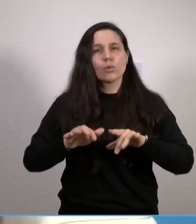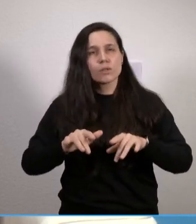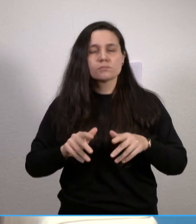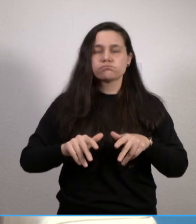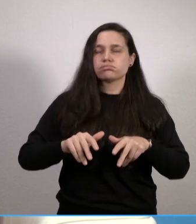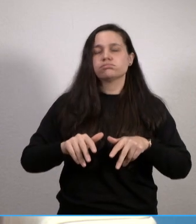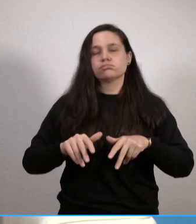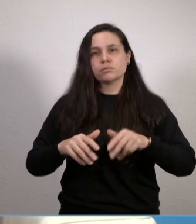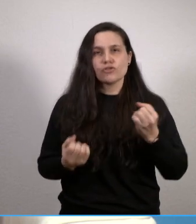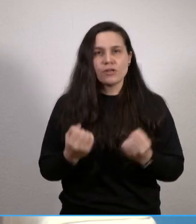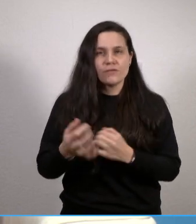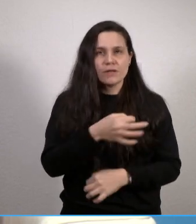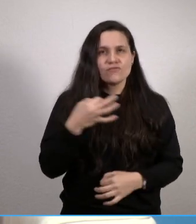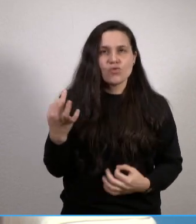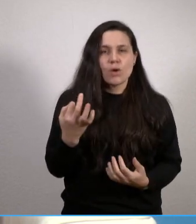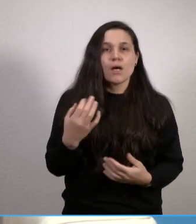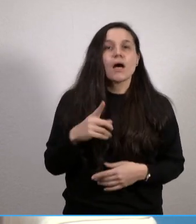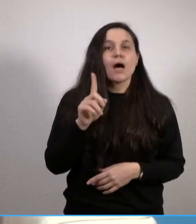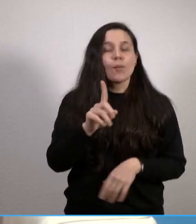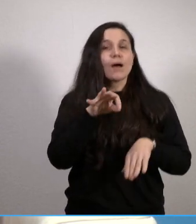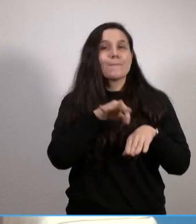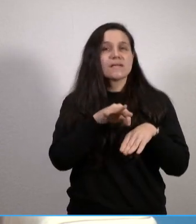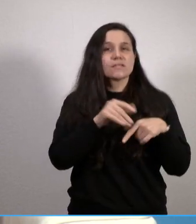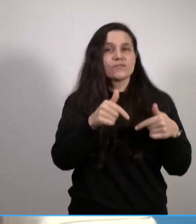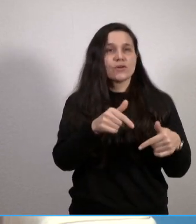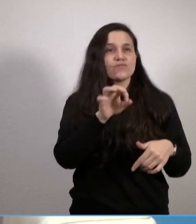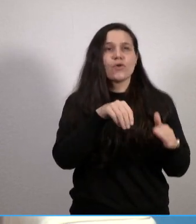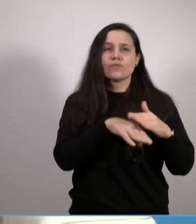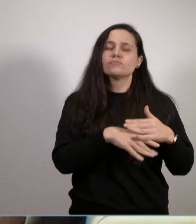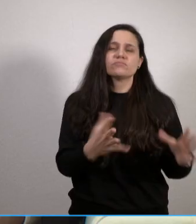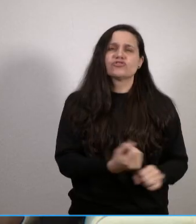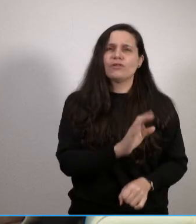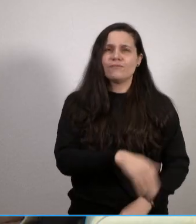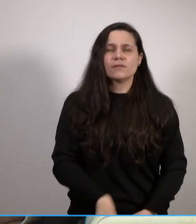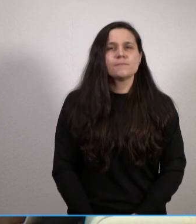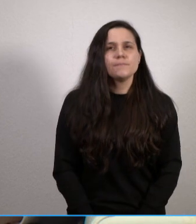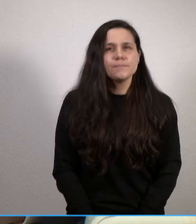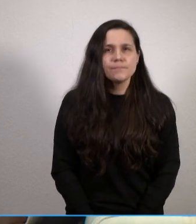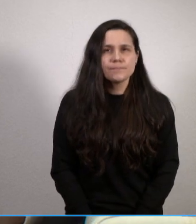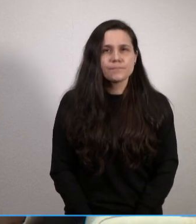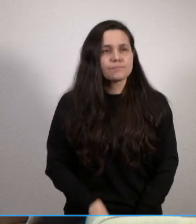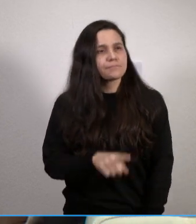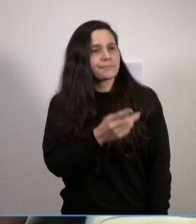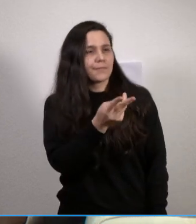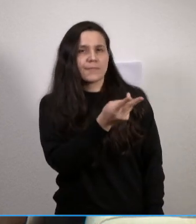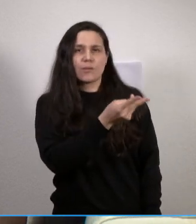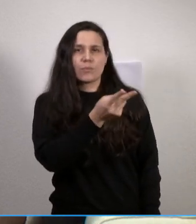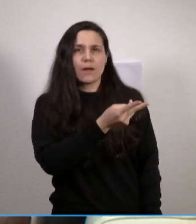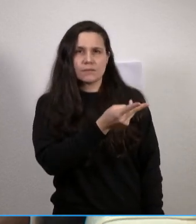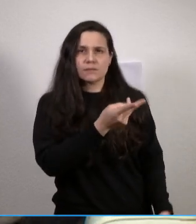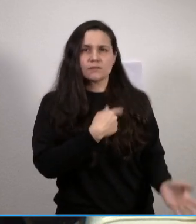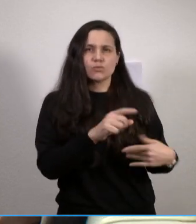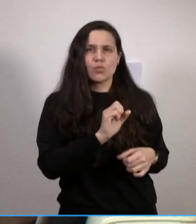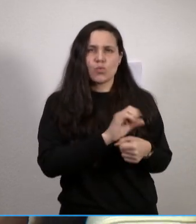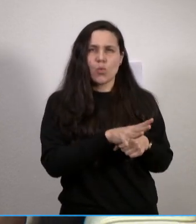also die Versorgung, medizinische Versorgung der Flüchtlinge, das werden wir dann auch noch stemmen. Sie haben beide ja auch in dieser Corona-Pandemie